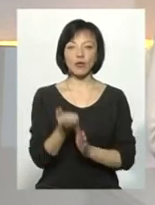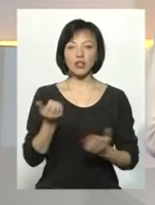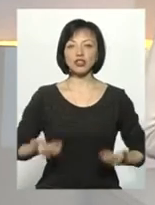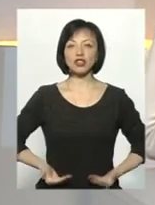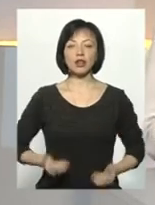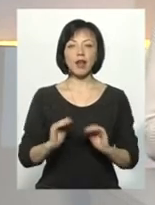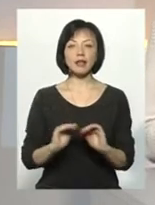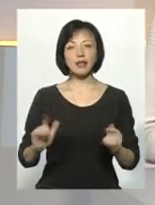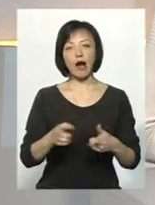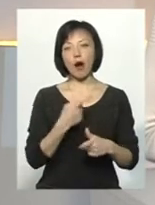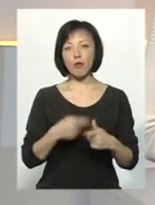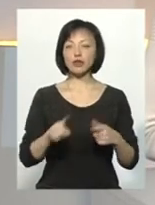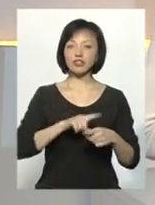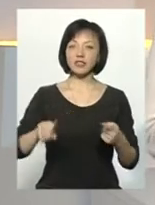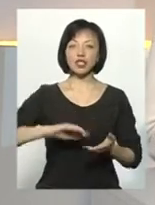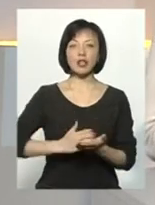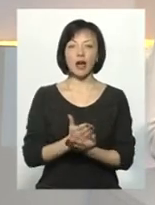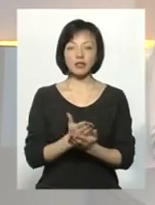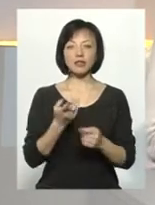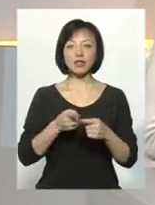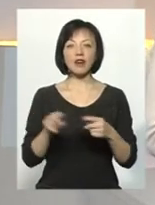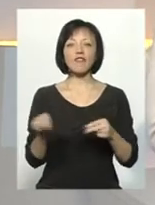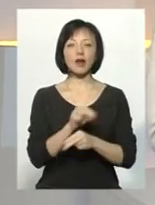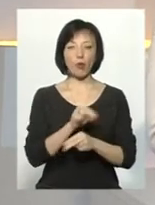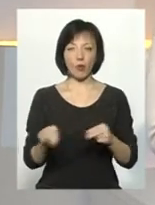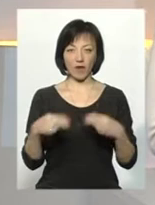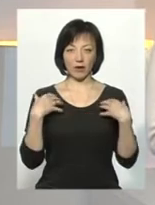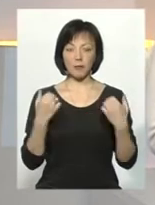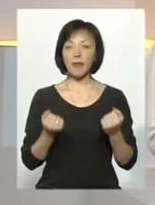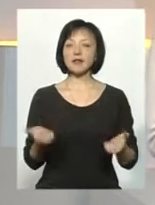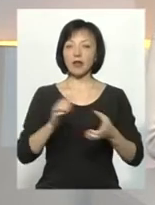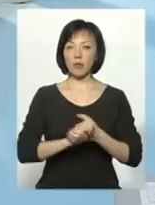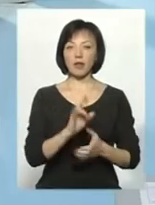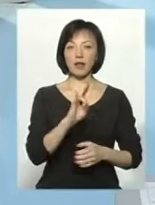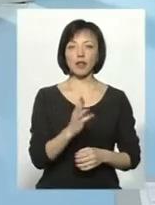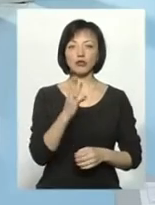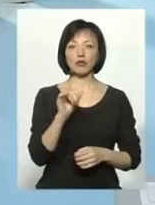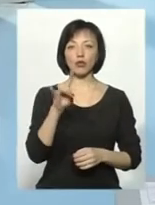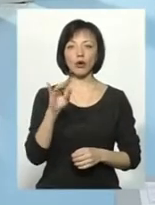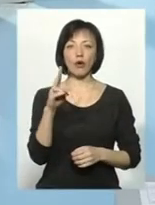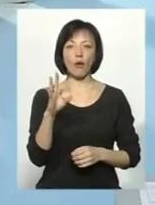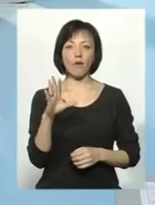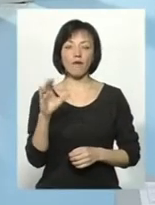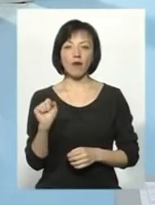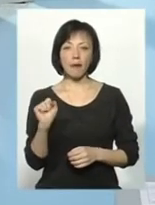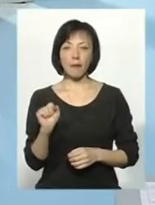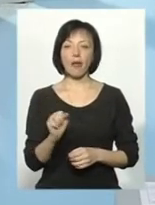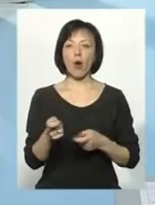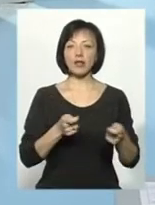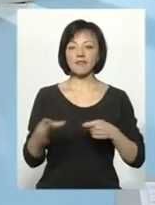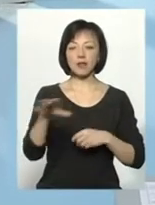життя дітям або швидше і якісніше їх вилікувати. Знайомтесь, Наталія Шмурікова, координатор Всеукраїнського